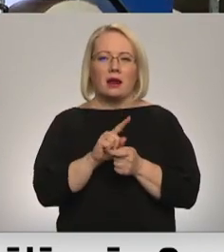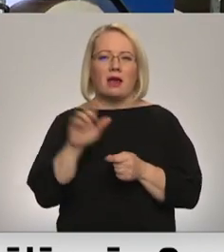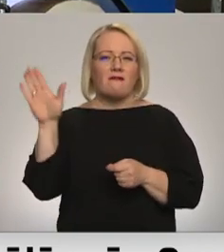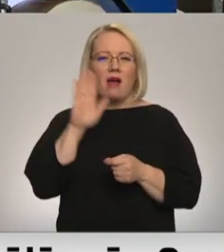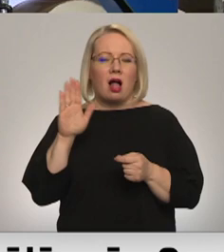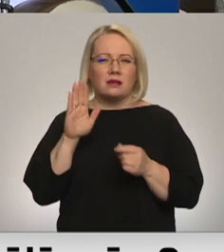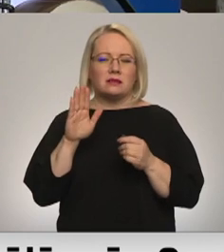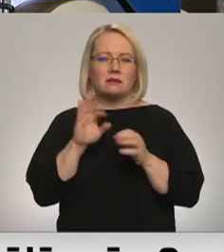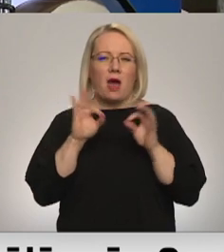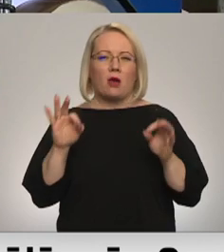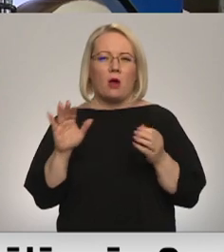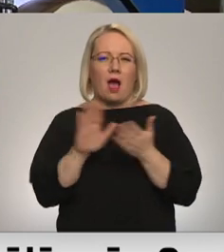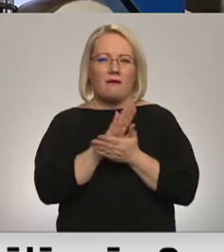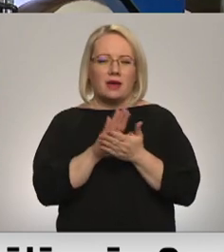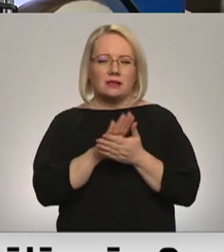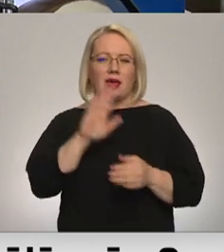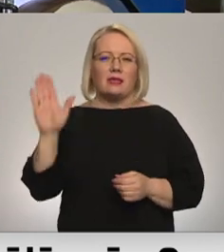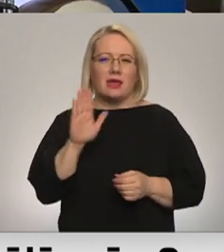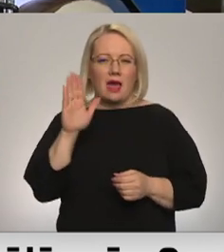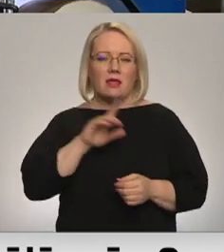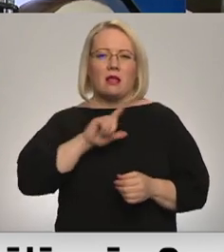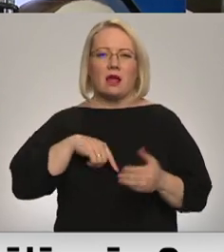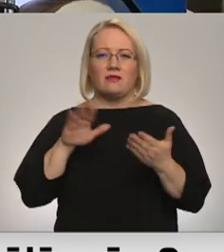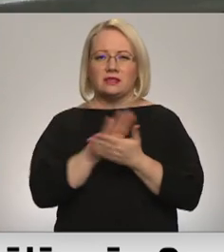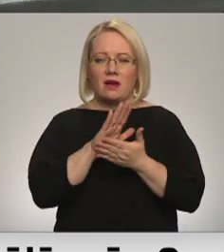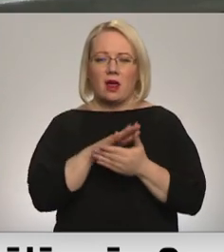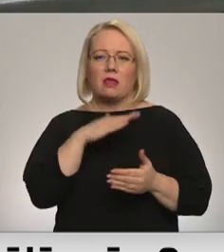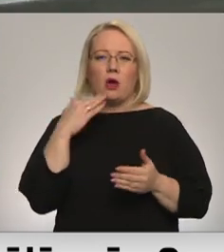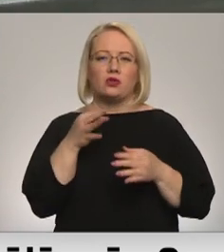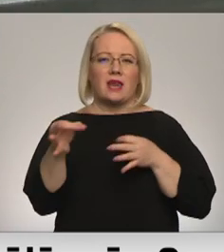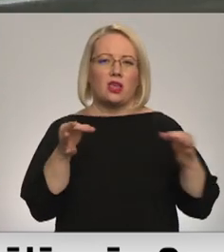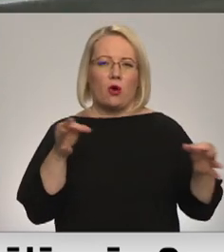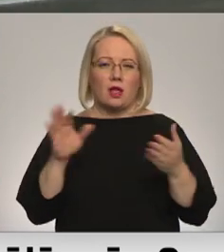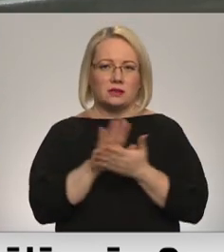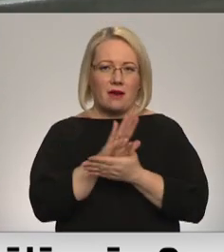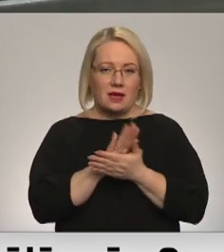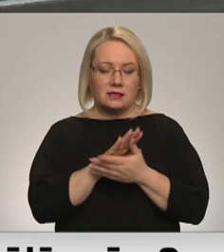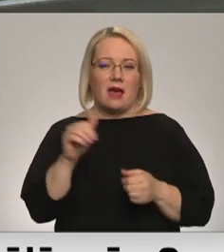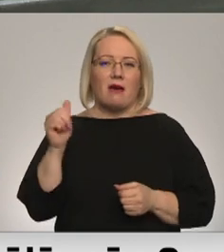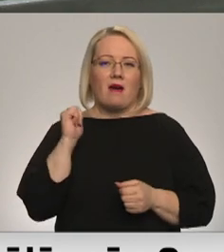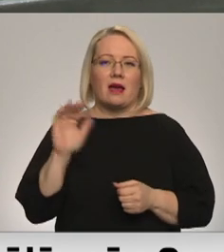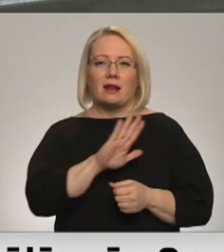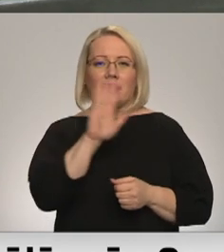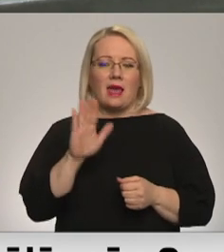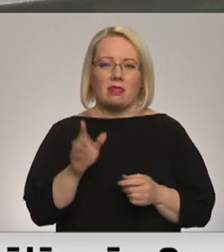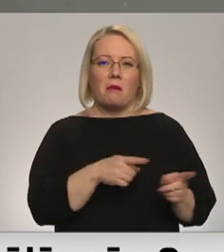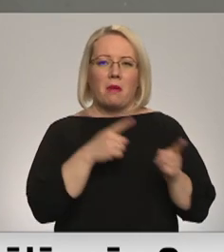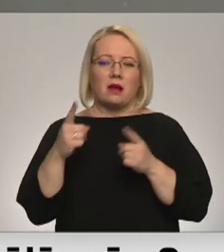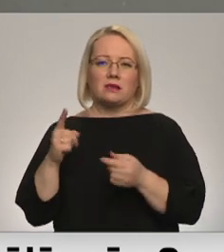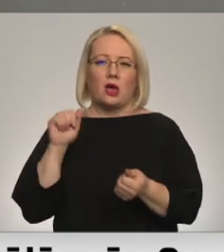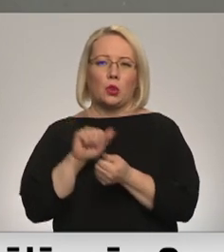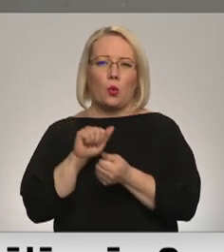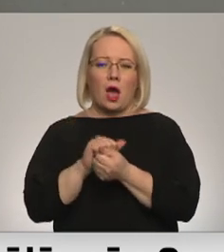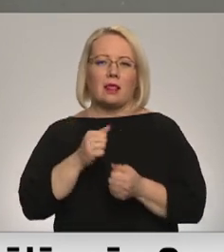mērogu laikreksti Diena un Latvijas avijas kari vairums reģionālo presas izdevumu. Avijas diena vakar pārcēla drukāšanu uz Latgales